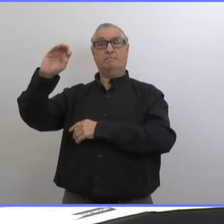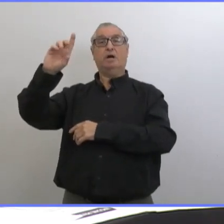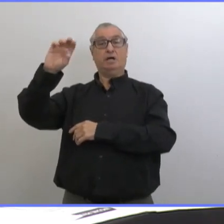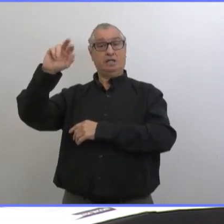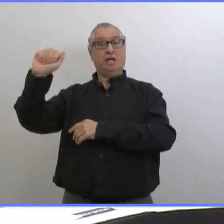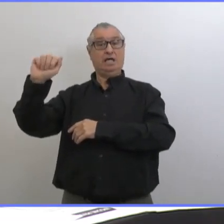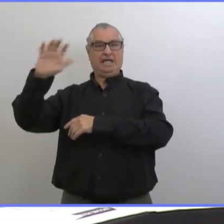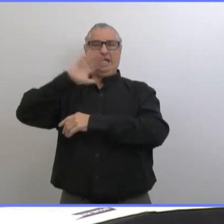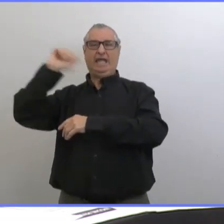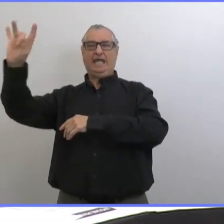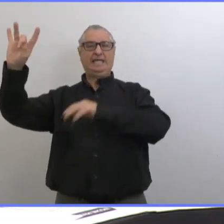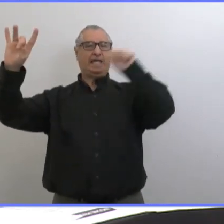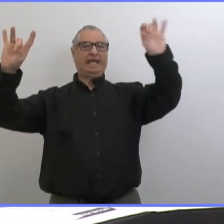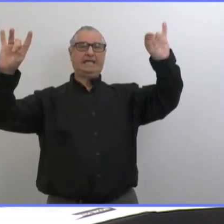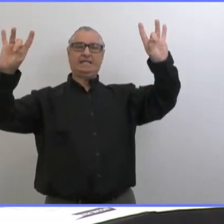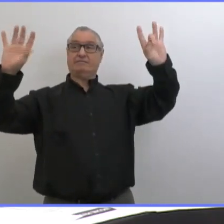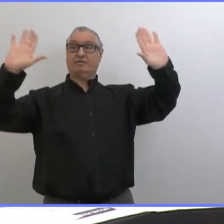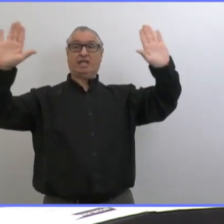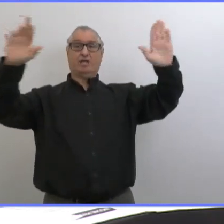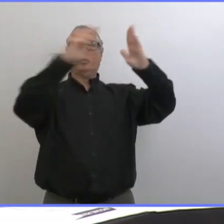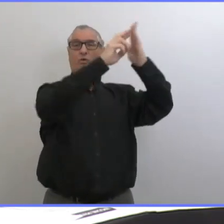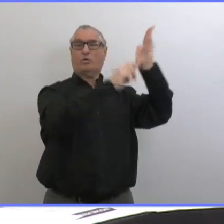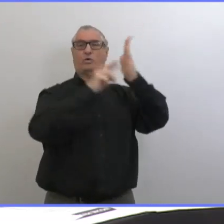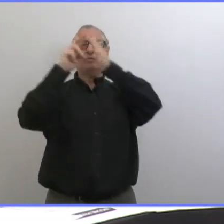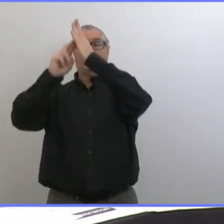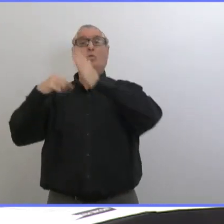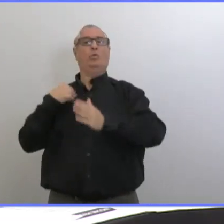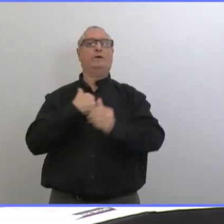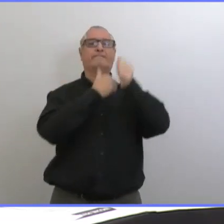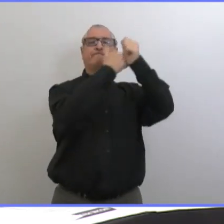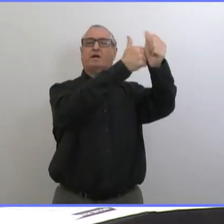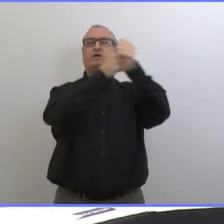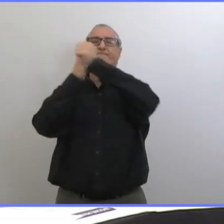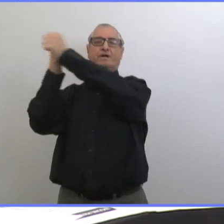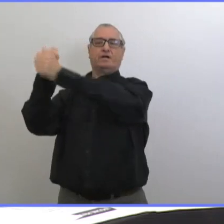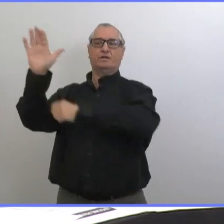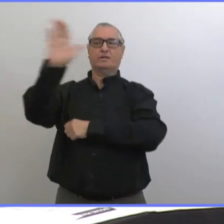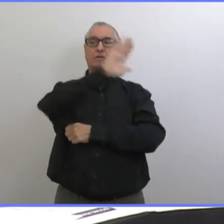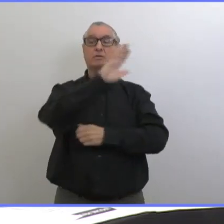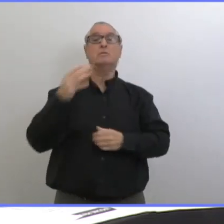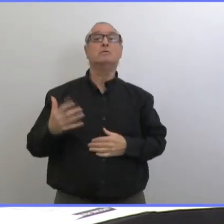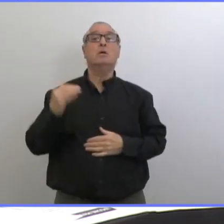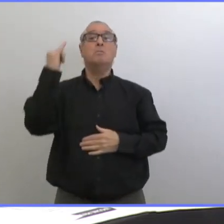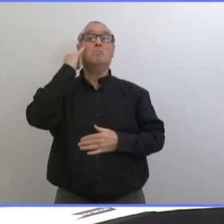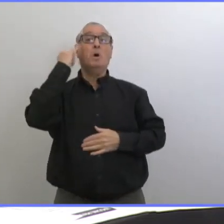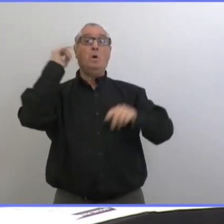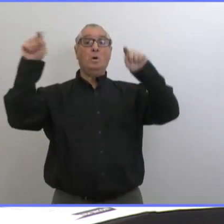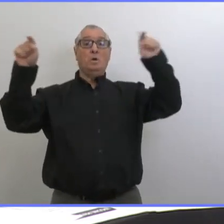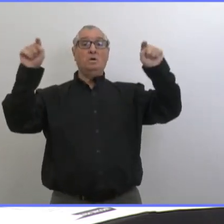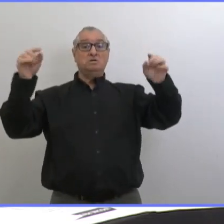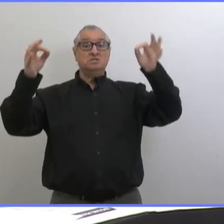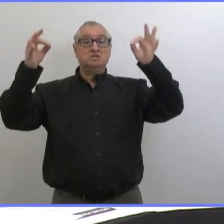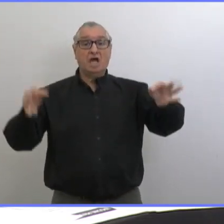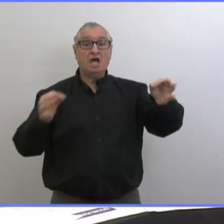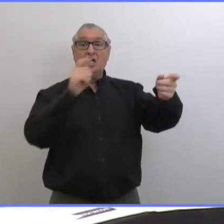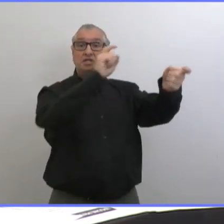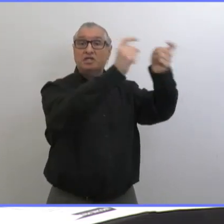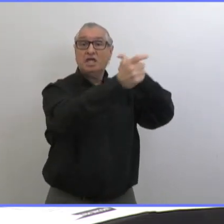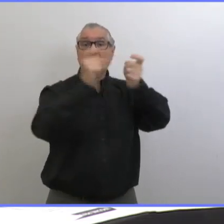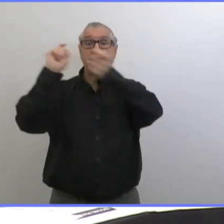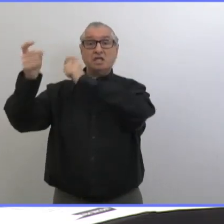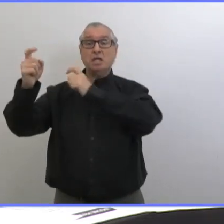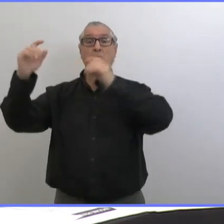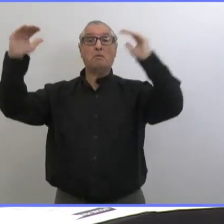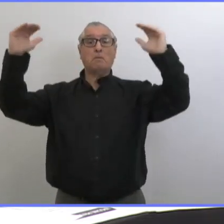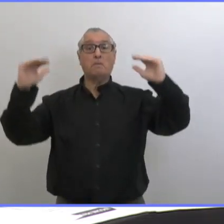16 ans à l'heure actuelle on se fonde sur les vaccins qui sont disponibles si cela change si les fabricants changent leur ligne